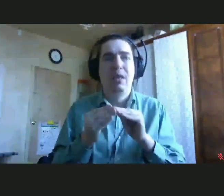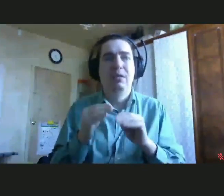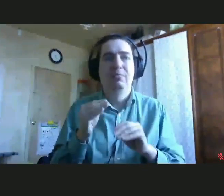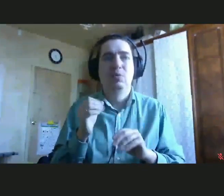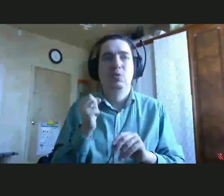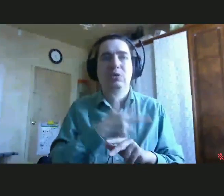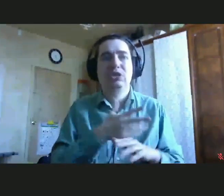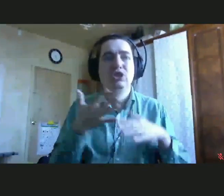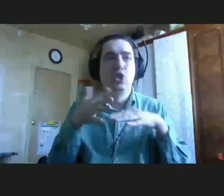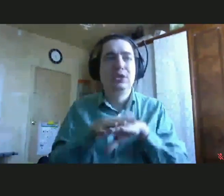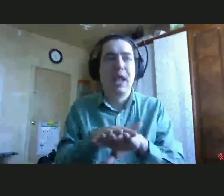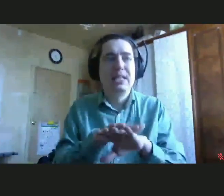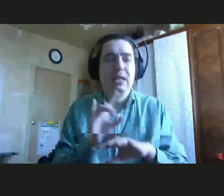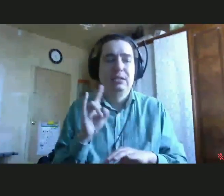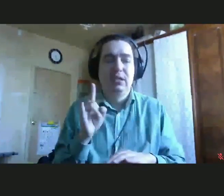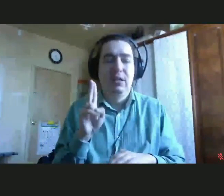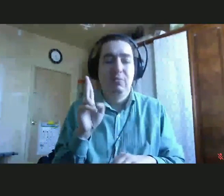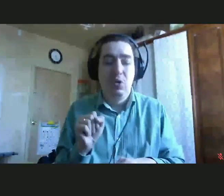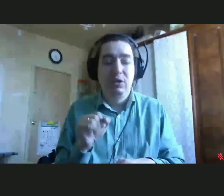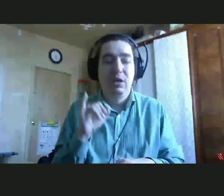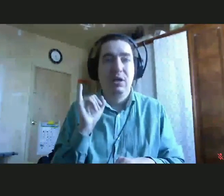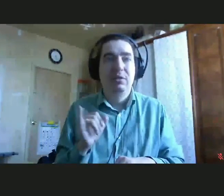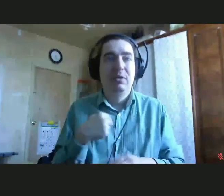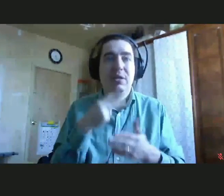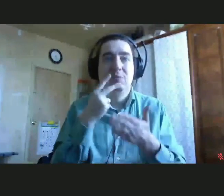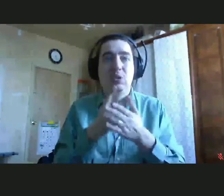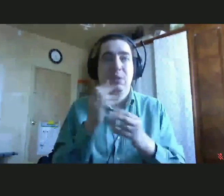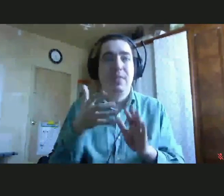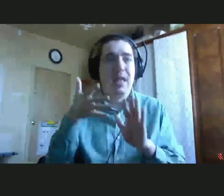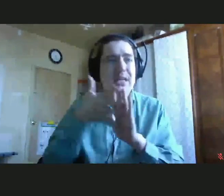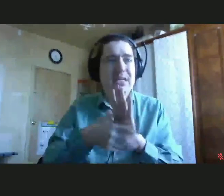Изначально, если мы с вами посмотрим в корень этой проблемы,